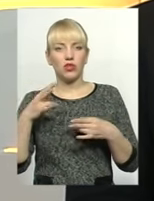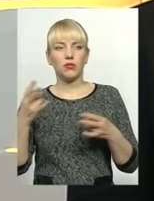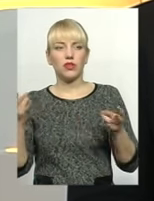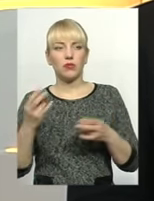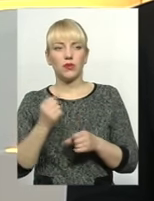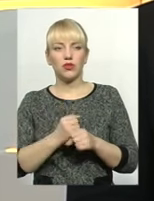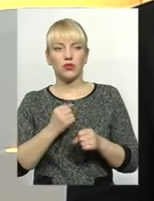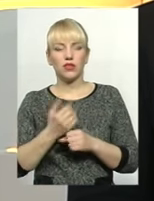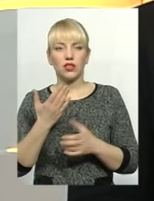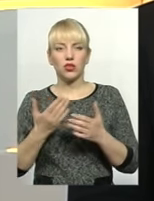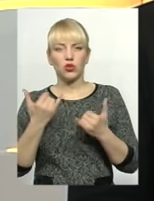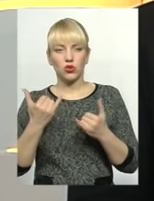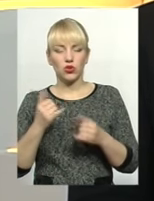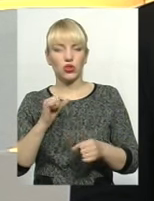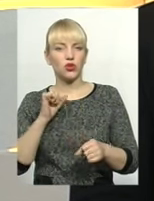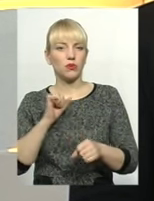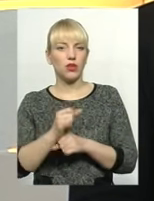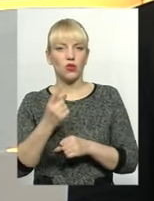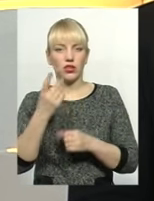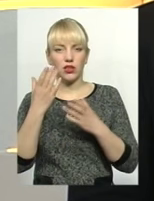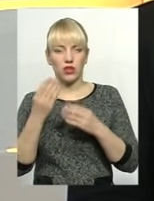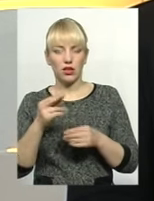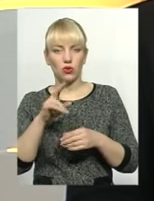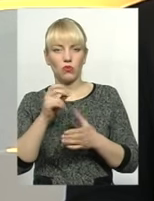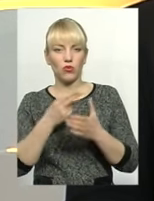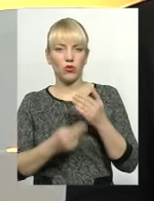Якщо ми сьогодні зупинимось на день, то потім програємо рік.